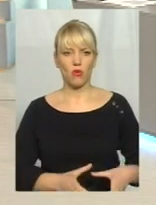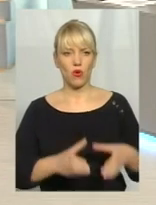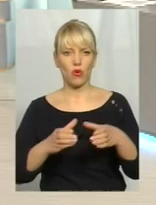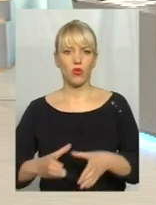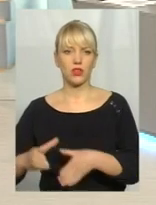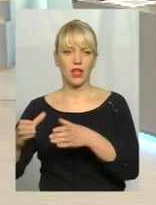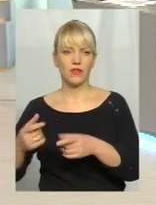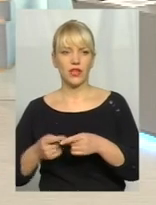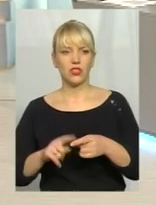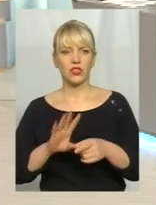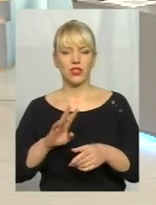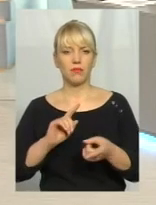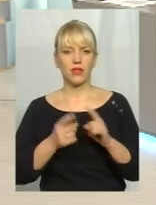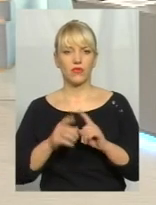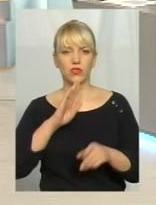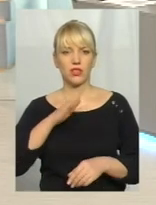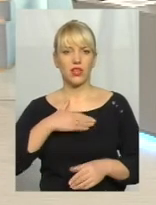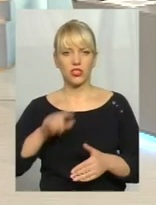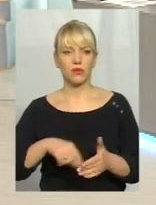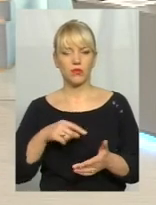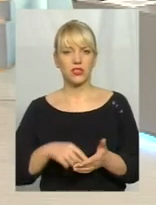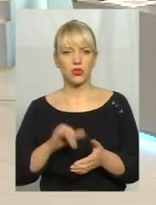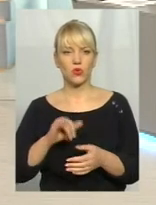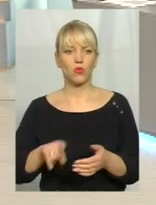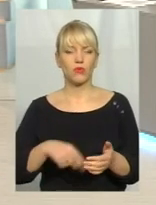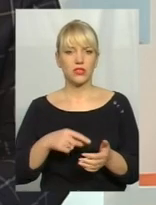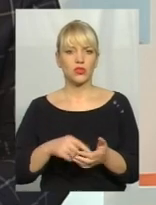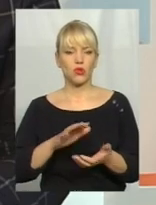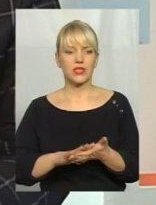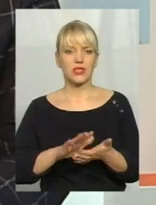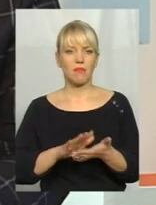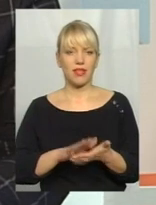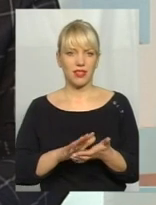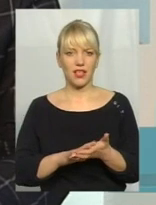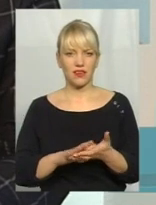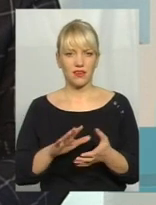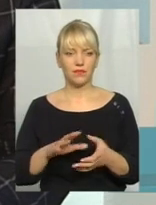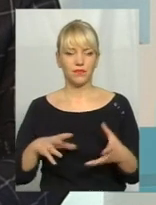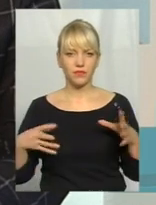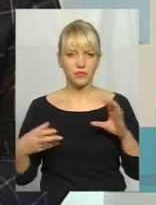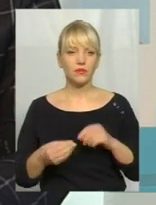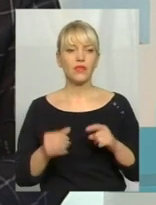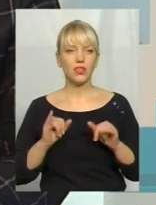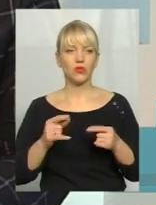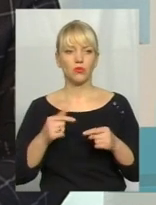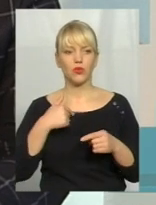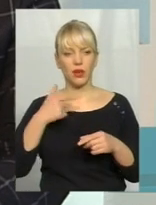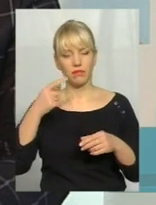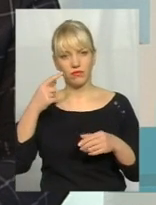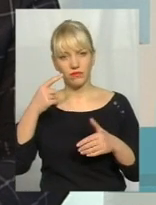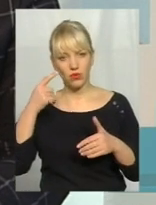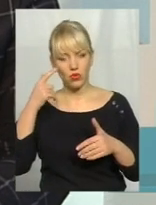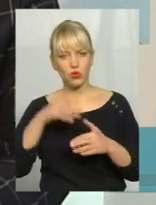перетворення нашого міста в місто смітник. Тому взагалі, я так рахую, що правильніше було б